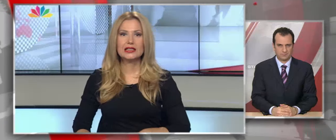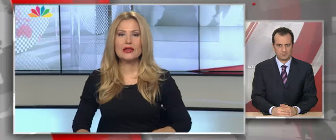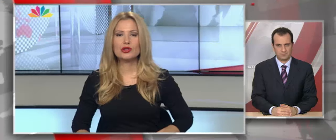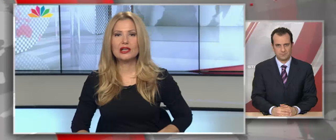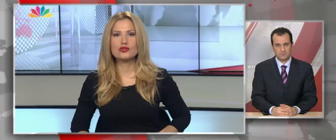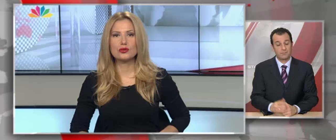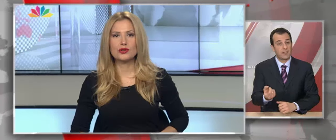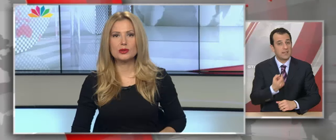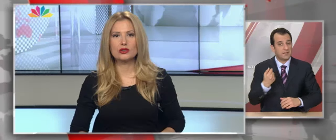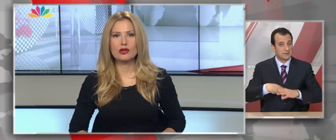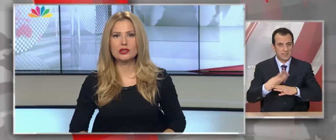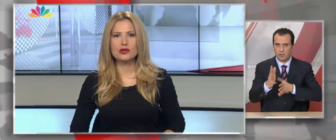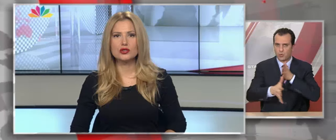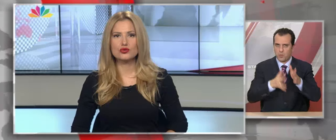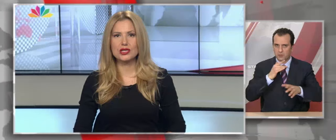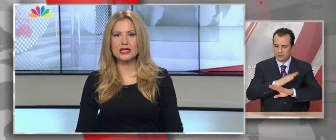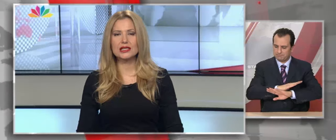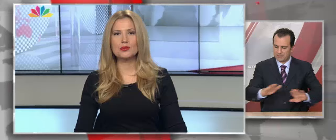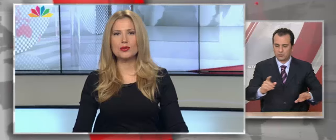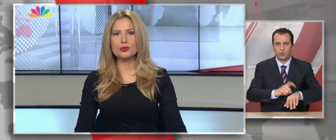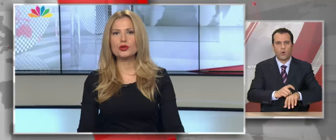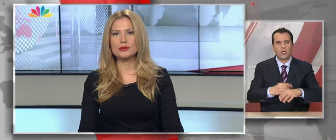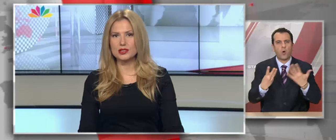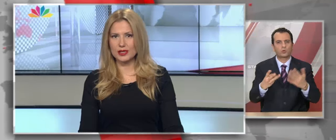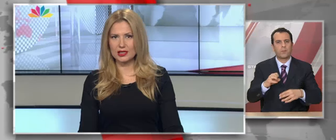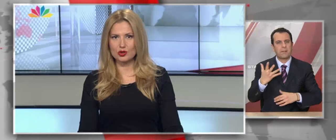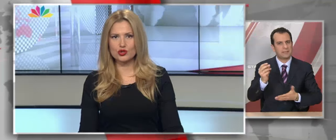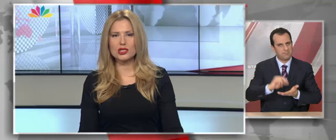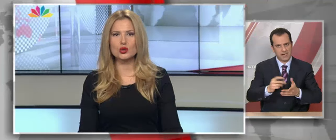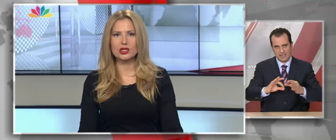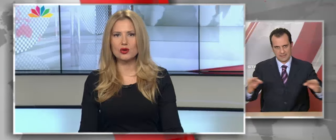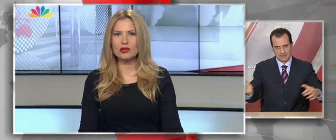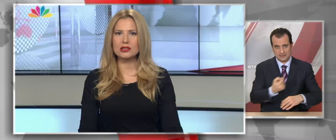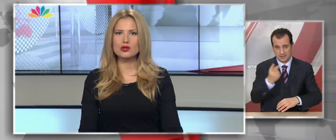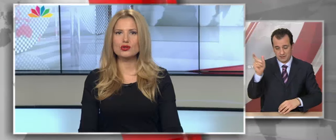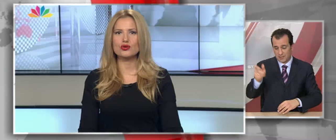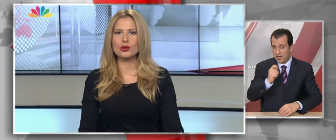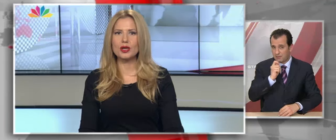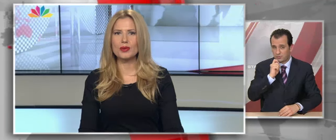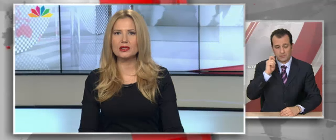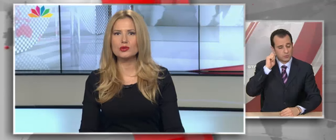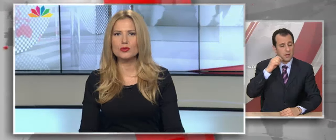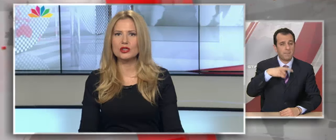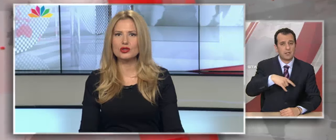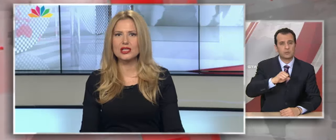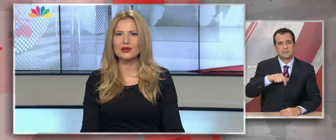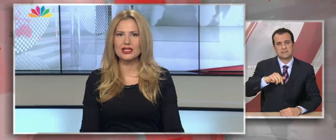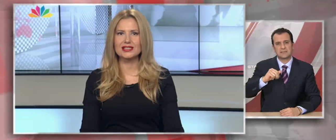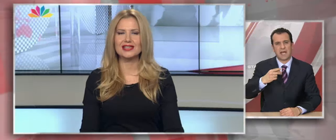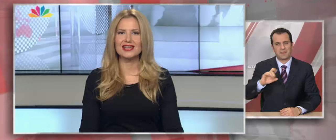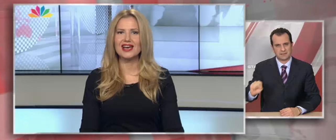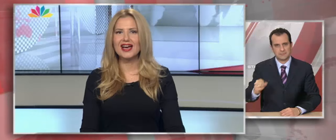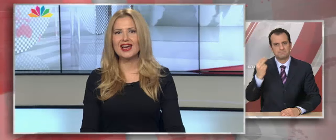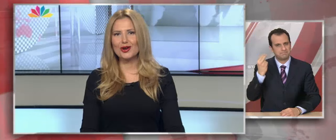Και εδώ τελείωσε το απογευματινό δελτίο ηδίσων του Star Channel. Επόμενη προγραμματισμένη ενημερωσή σας στο κεντρικό δελτίο στις 8.05 με τον Παναγιώτη Στάθη.